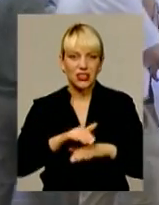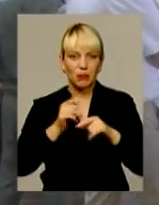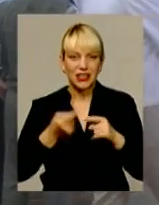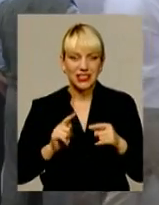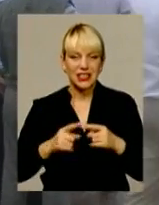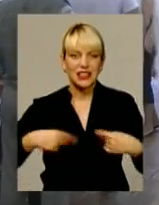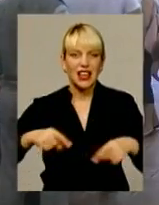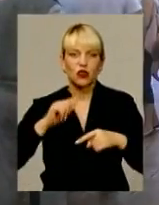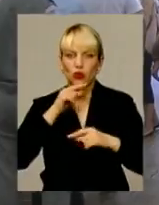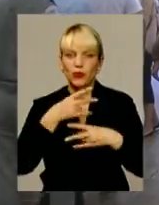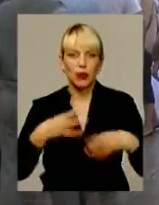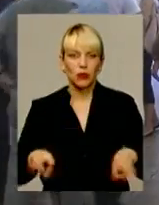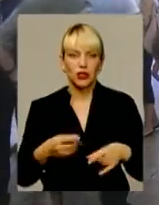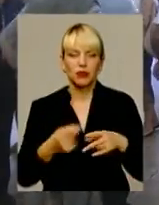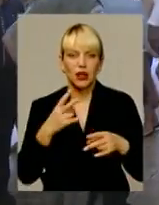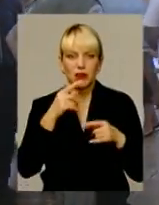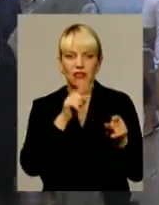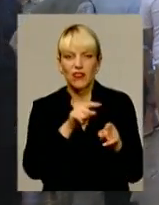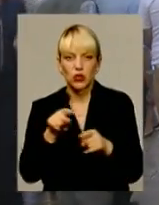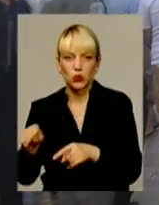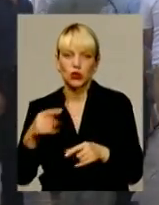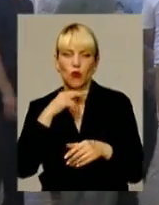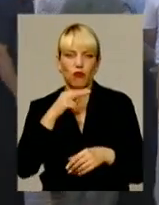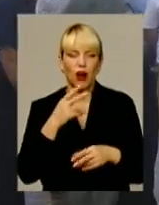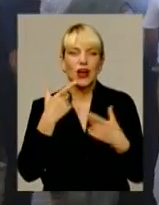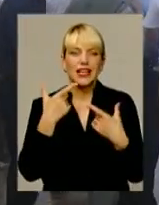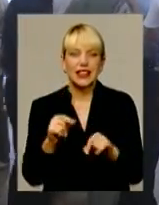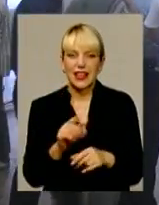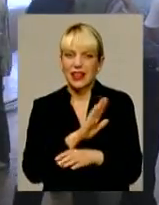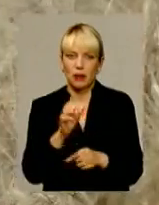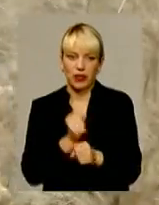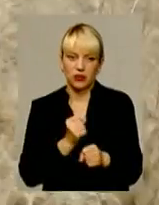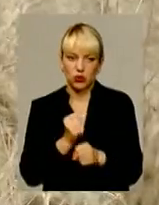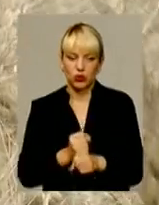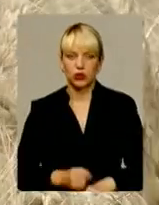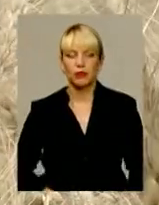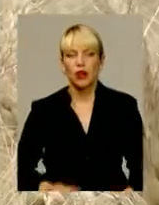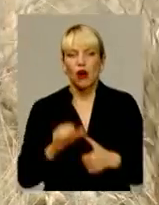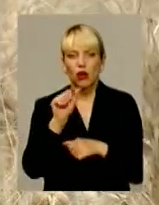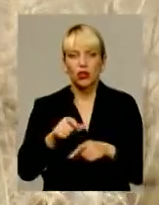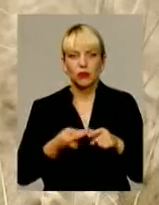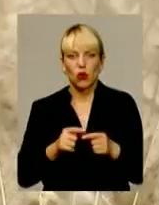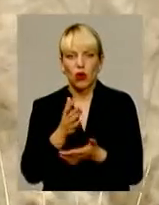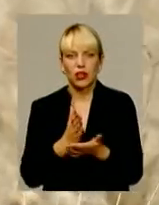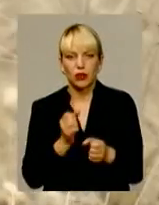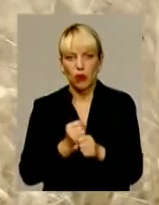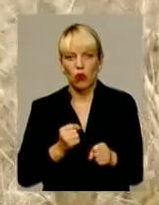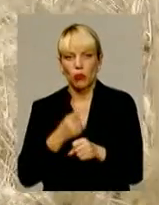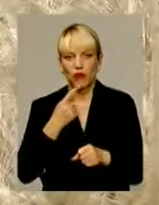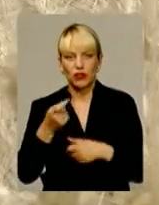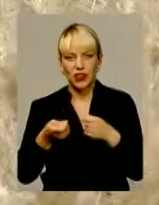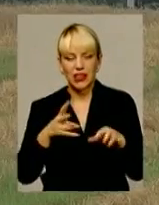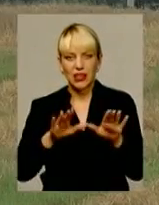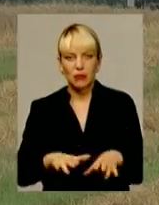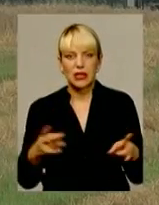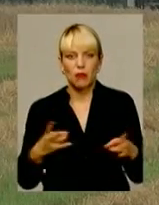економіки, сьогодні не треба, звернути увагу на ті сектори економіки, які сьогодні не працюють. Крім того, хлібороби, наголошують, влада на місцях має